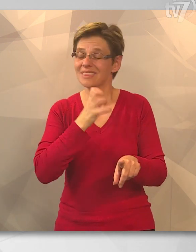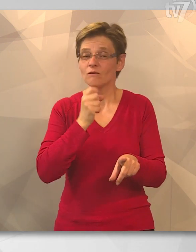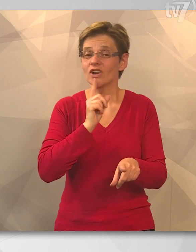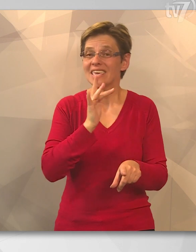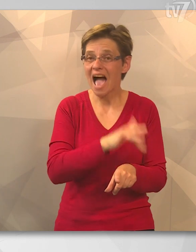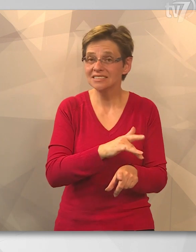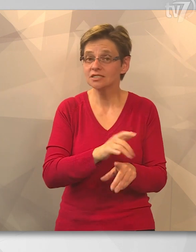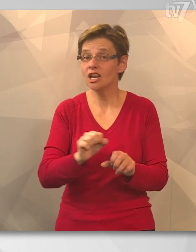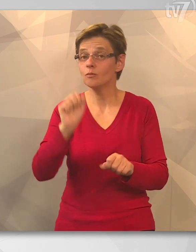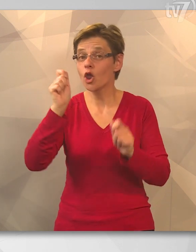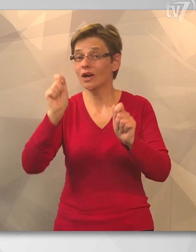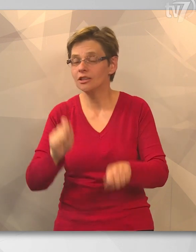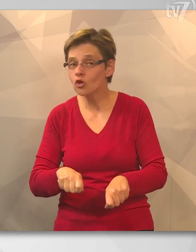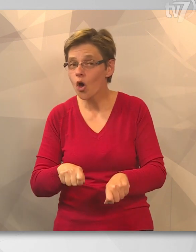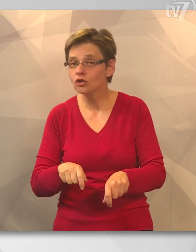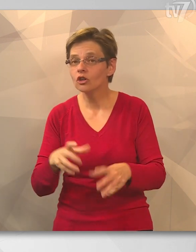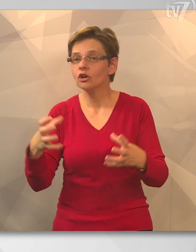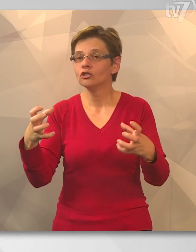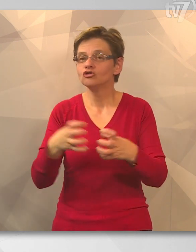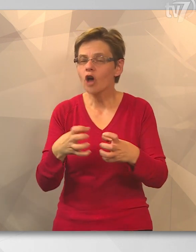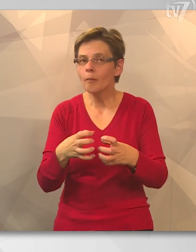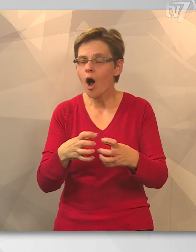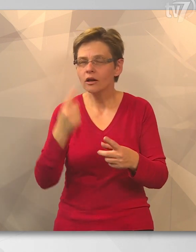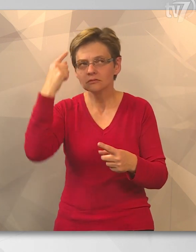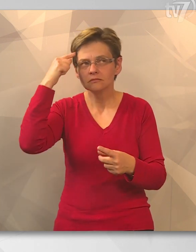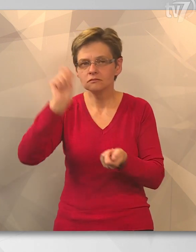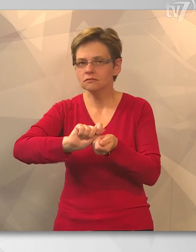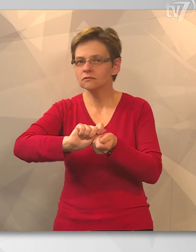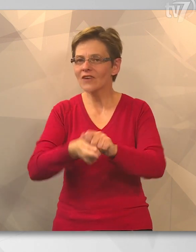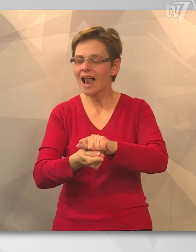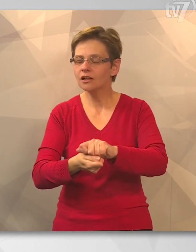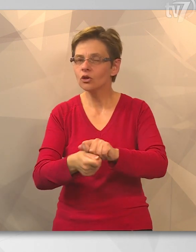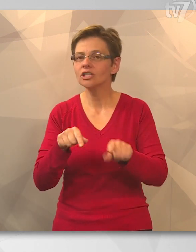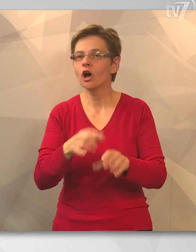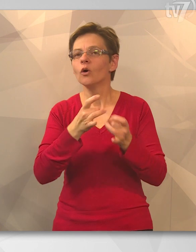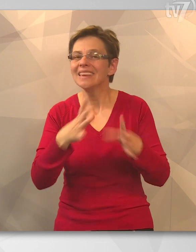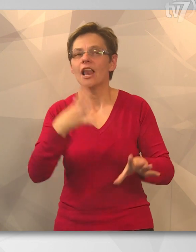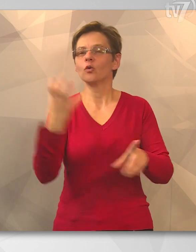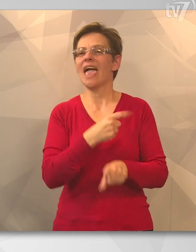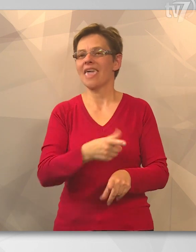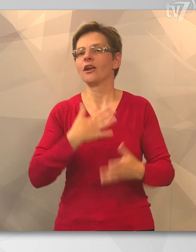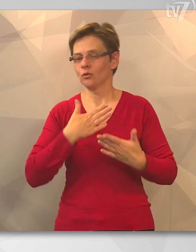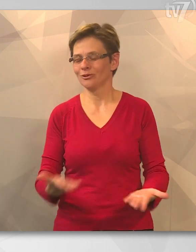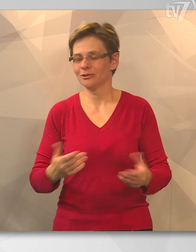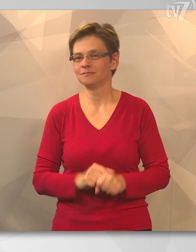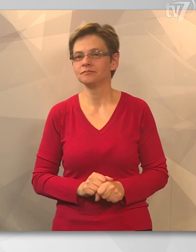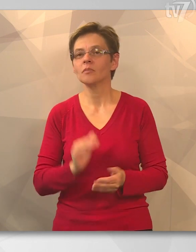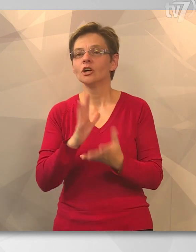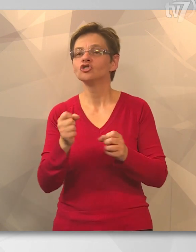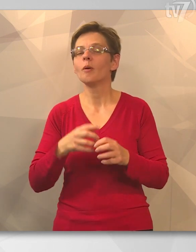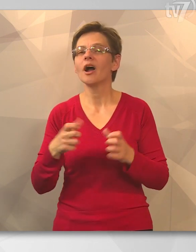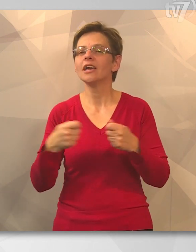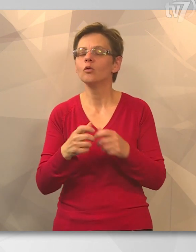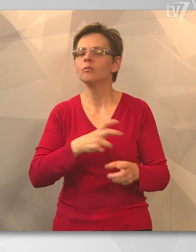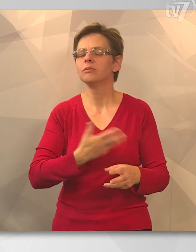ő már nem fog játszani a bajnoki döntőn, a csapat váltott, és akkor nélküle nyerünk. A Csobai